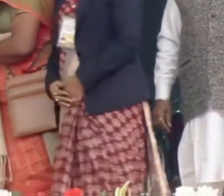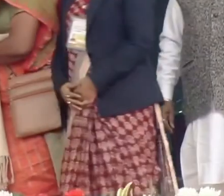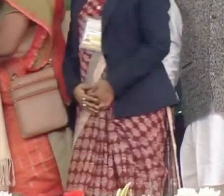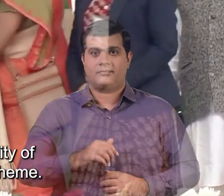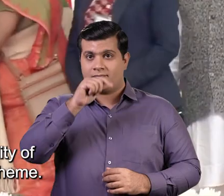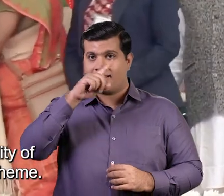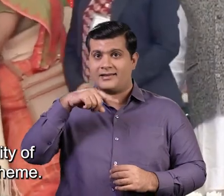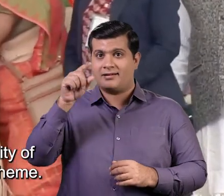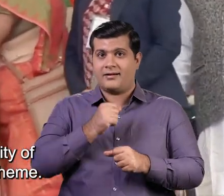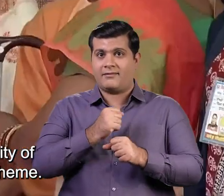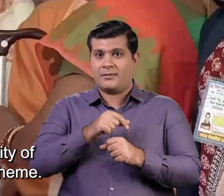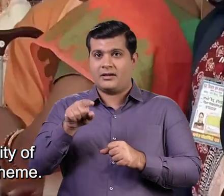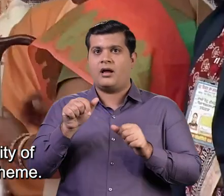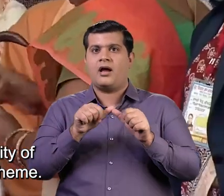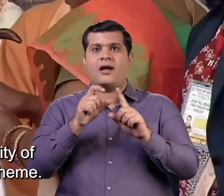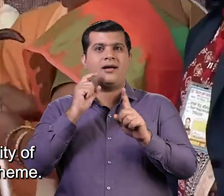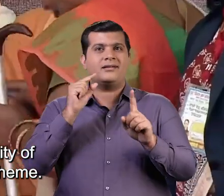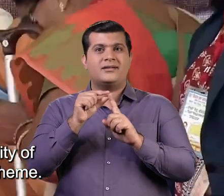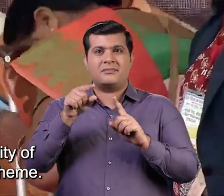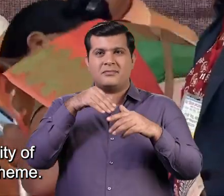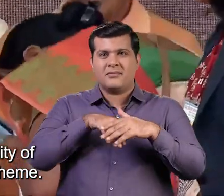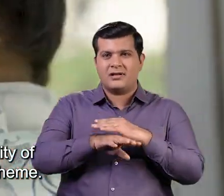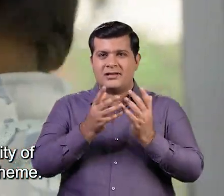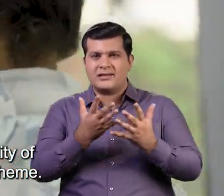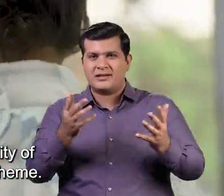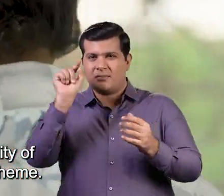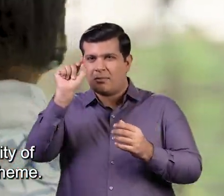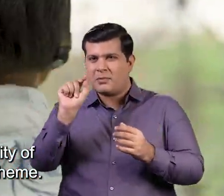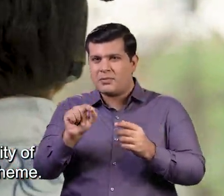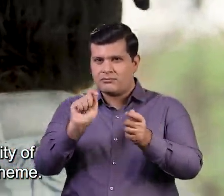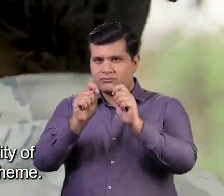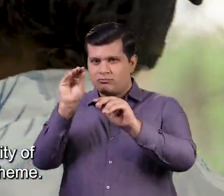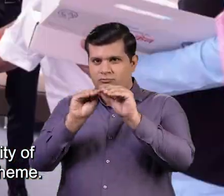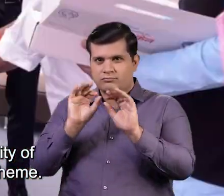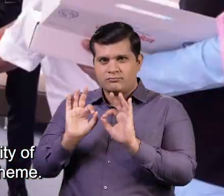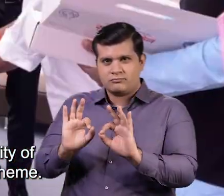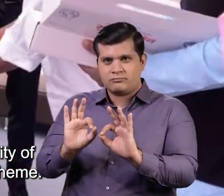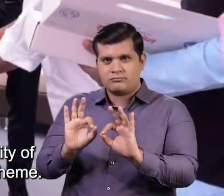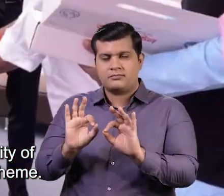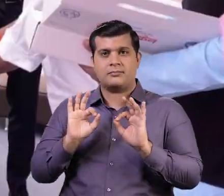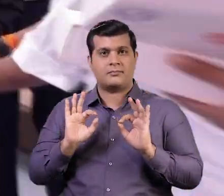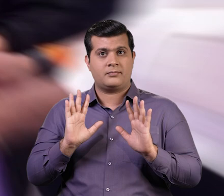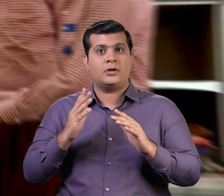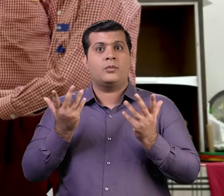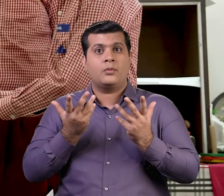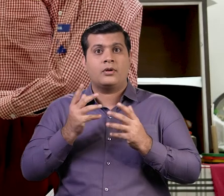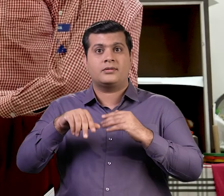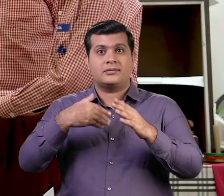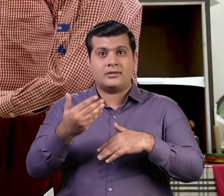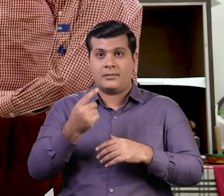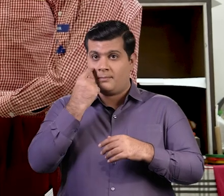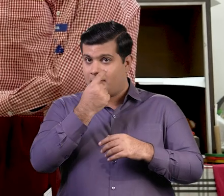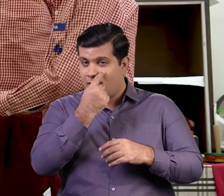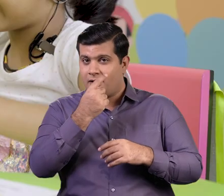रहा है भारत सरकार ने एड़ेप योजना में दिये जा रहे सहायक यंत्रों की गुणवत्ता पर भी बहुत ध्यान दिया है ताकि